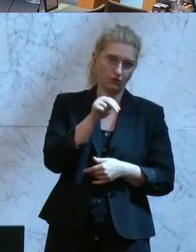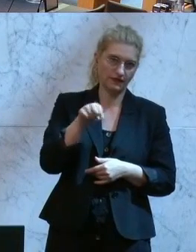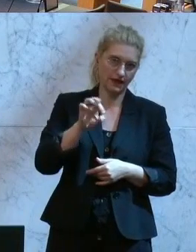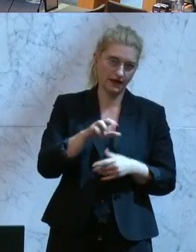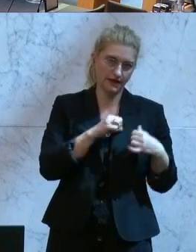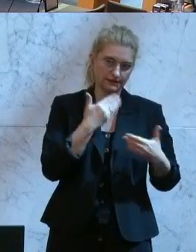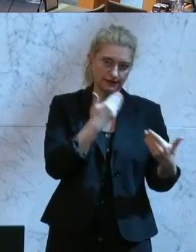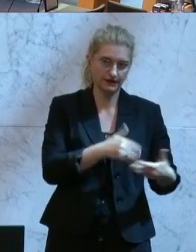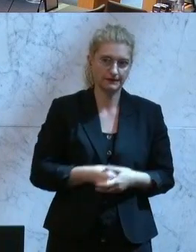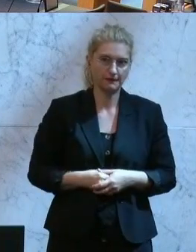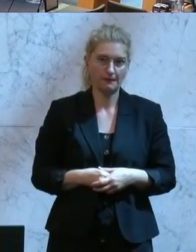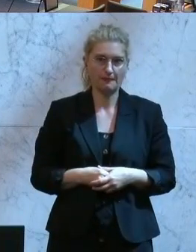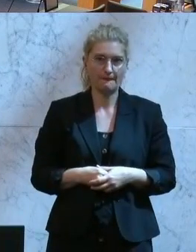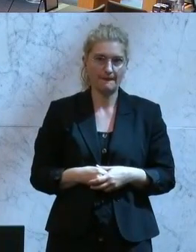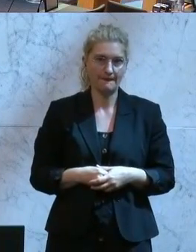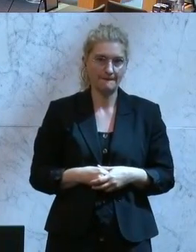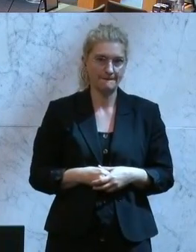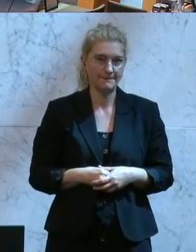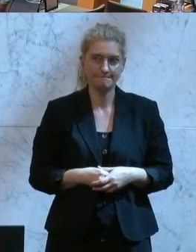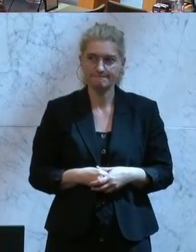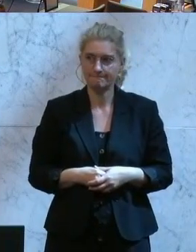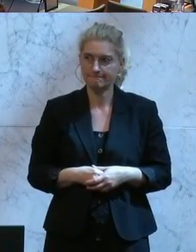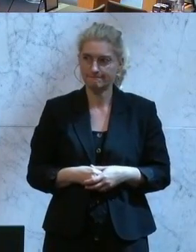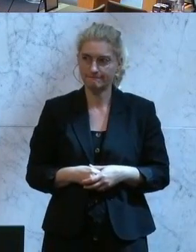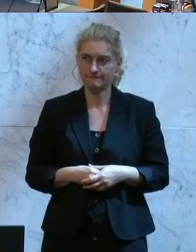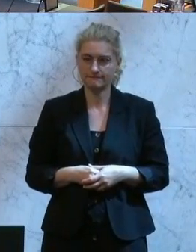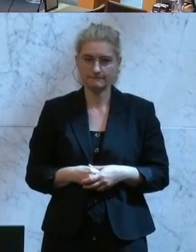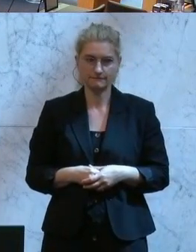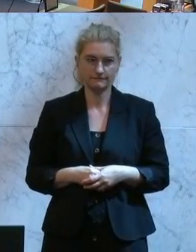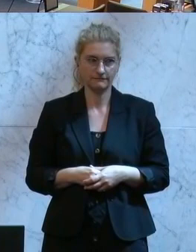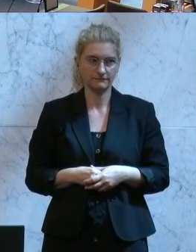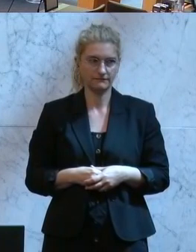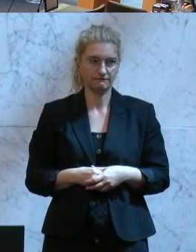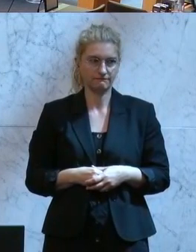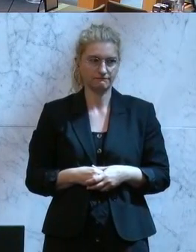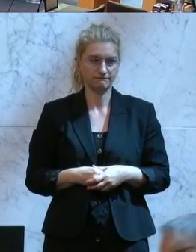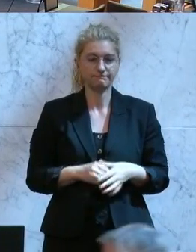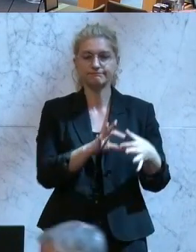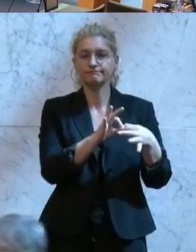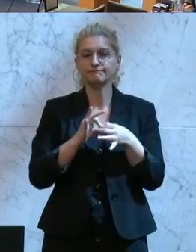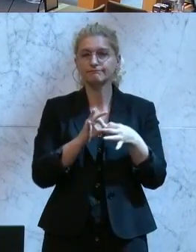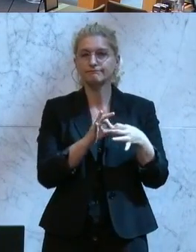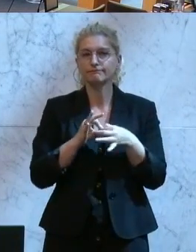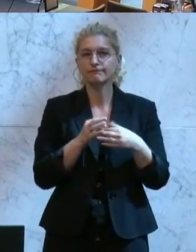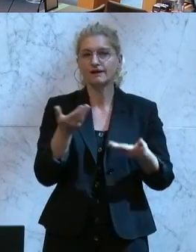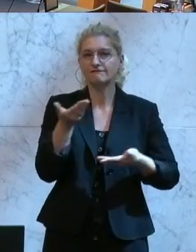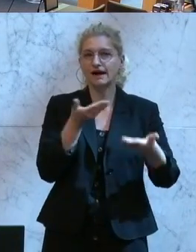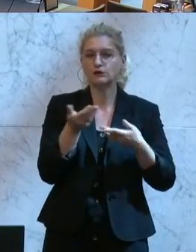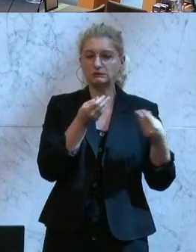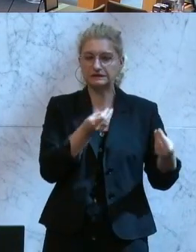Jetzt geht die eigentliche Tagesordnung los. Der erste Tagesordnungspunkt